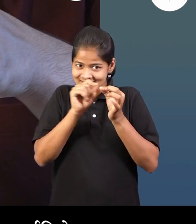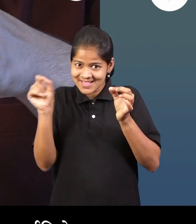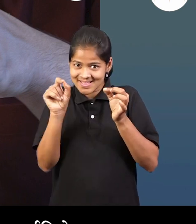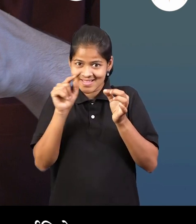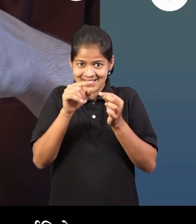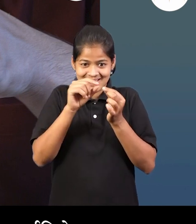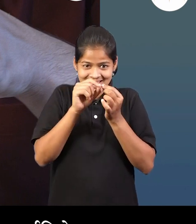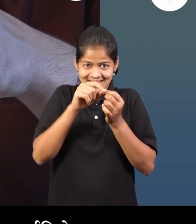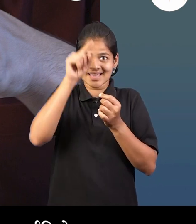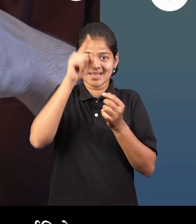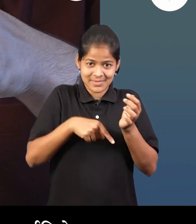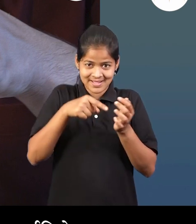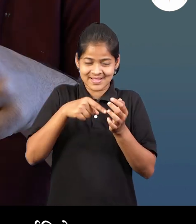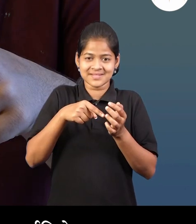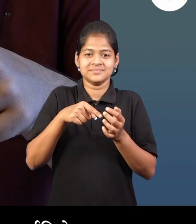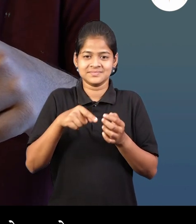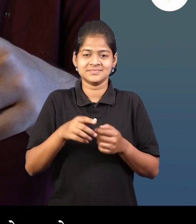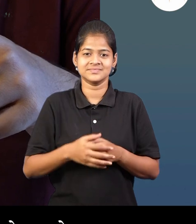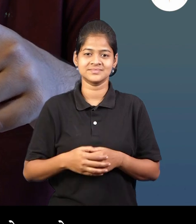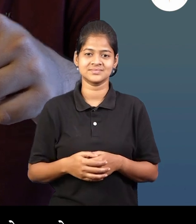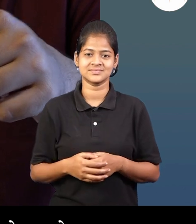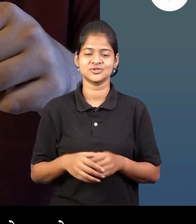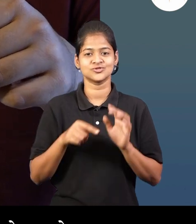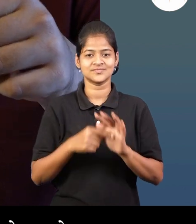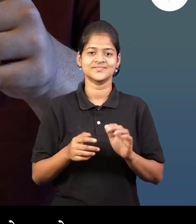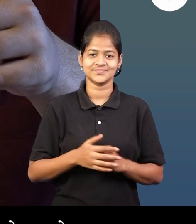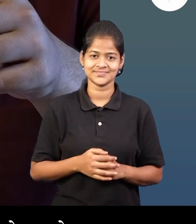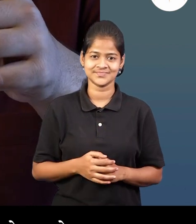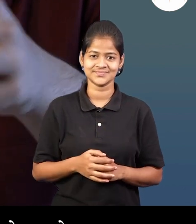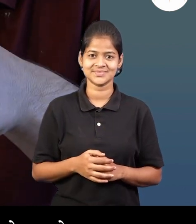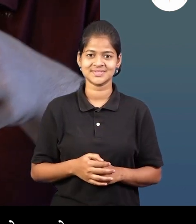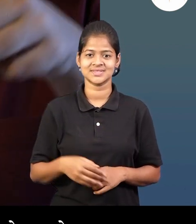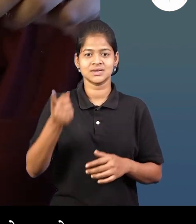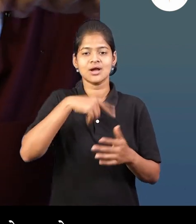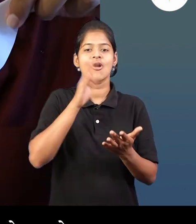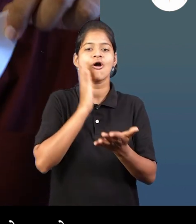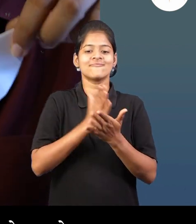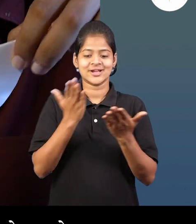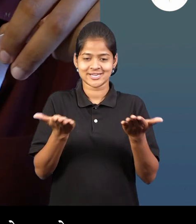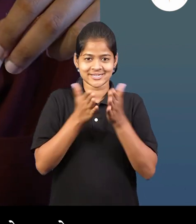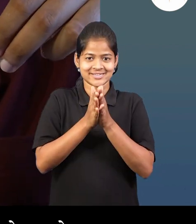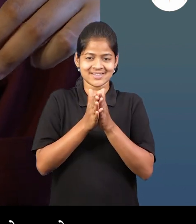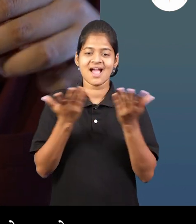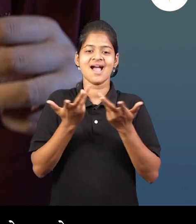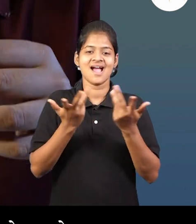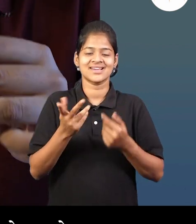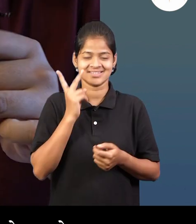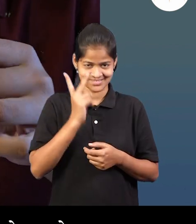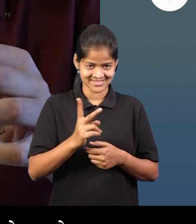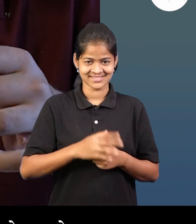वर्तुला दर्शविने चार आर्धा वर्तुल कसे तायर होते हे पाहने